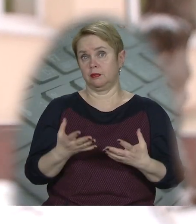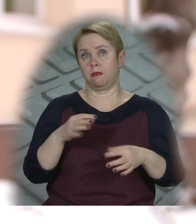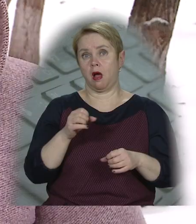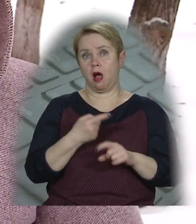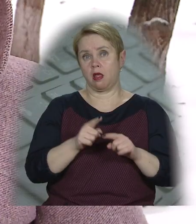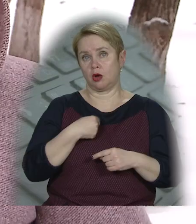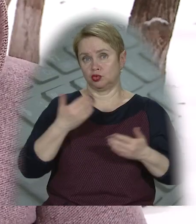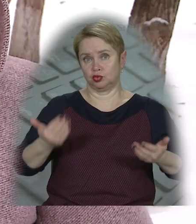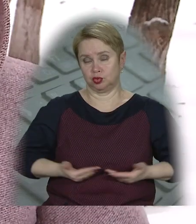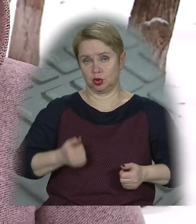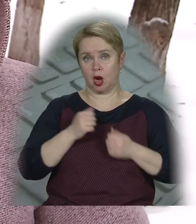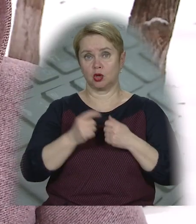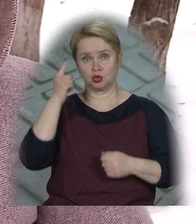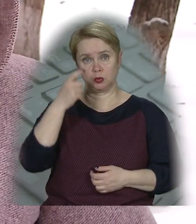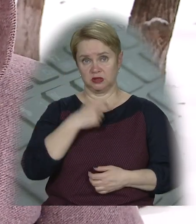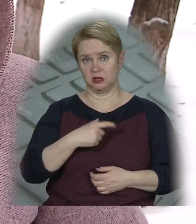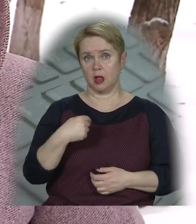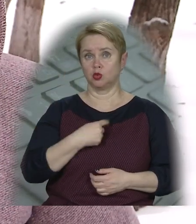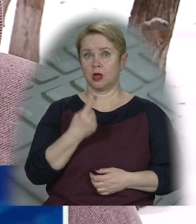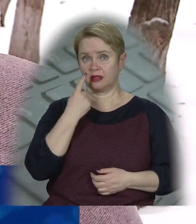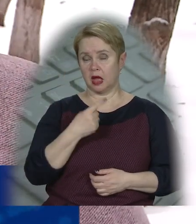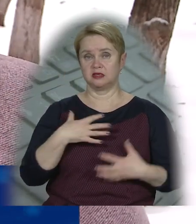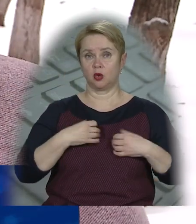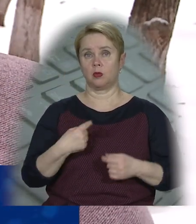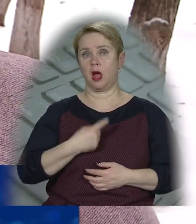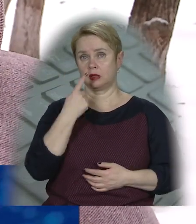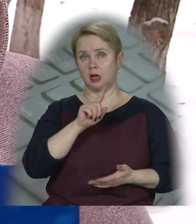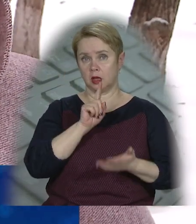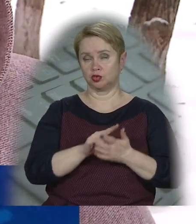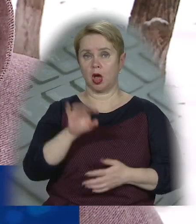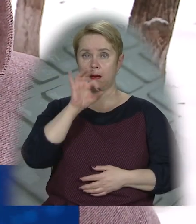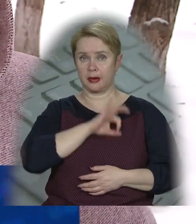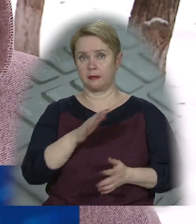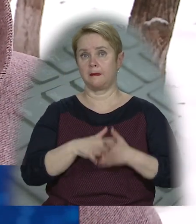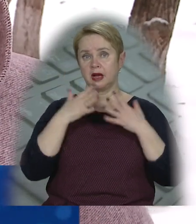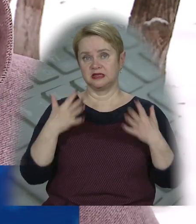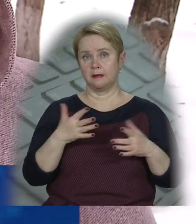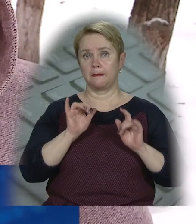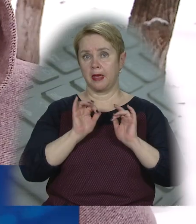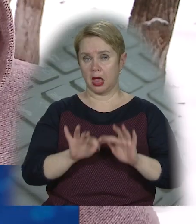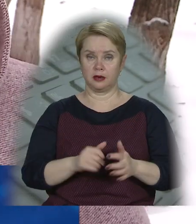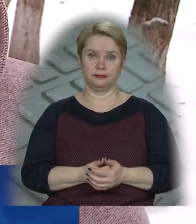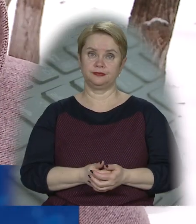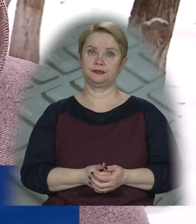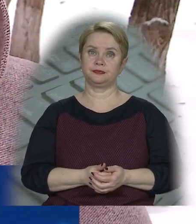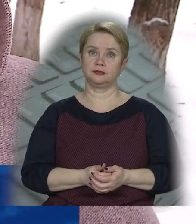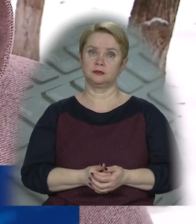жити хочу. Кожен думає за себе, я у себе одна, здоров'я у мене одно, я маю виконувати максимальні міри